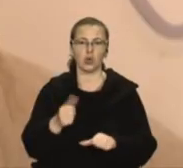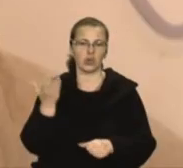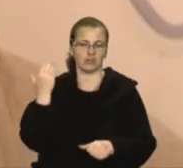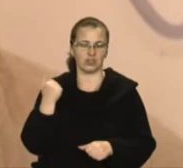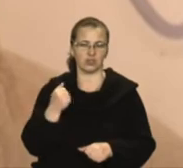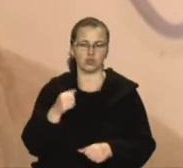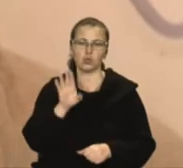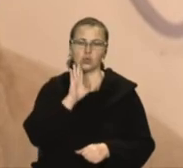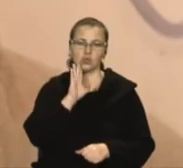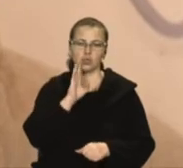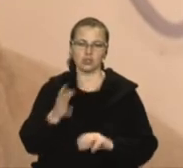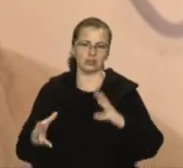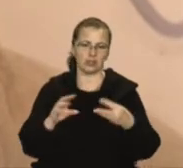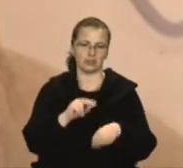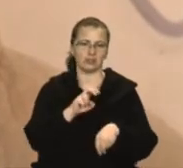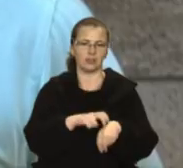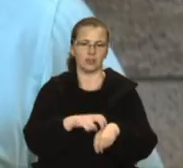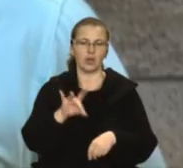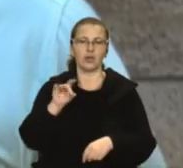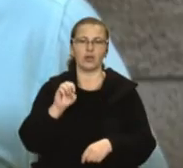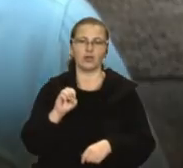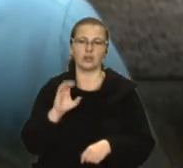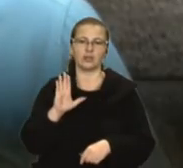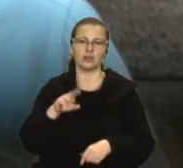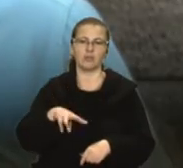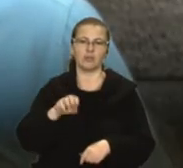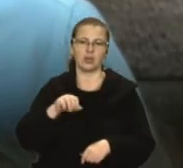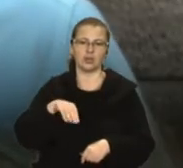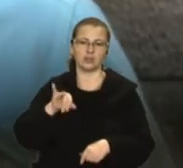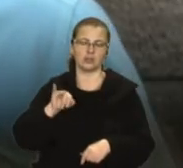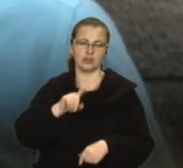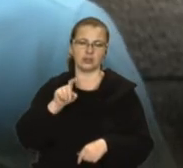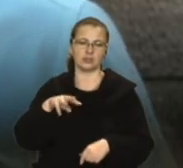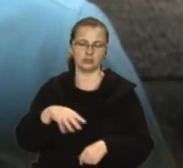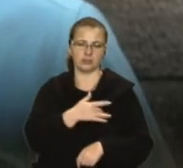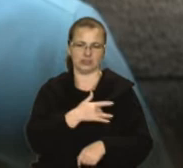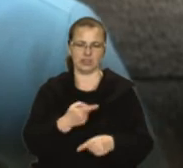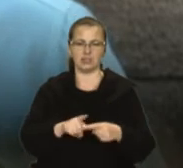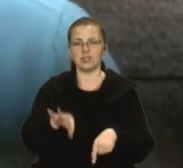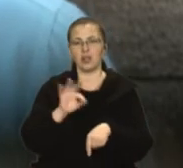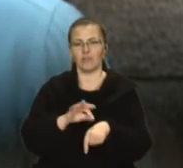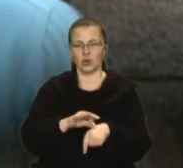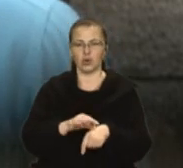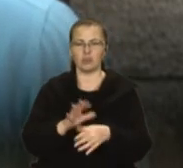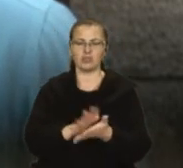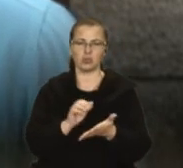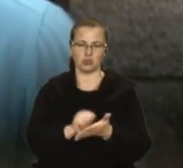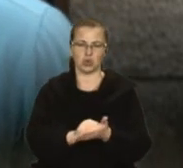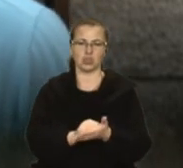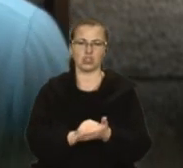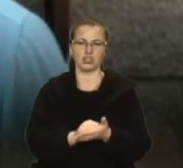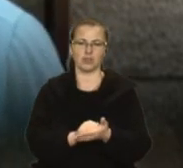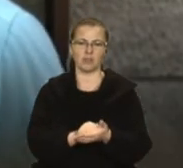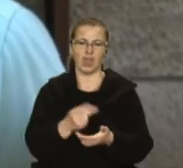Красницької діагностували ревматизм серця. Це була ревматична хвороба, багаторічна ревматична хвороба з ураженням, критичним